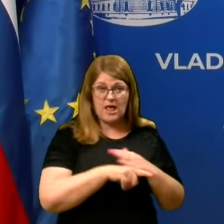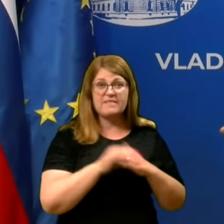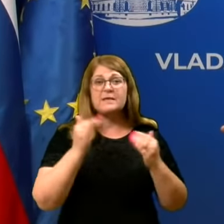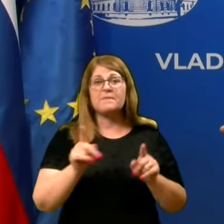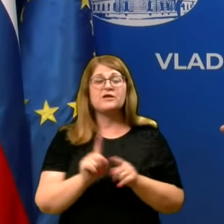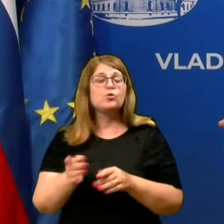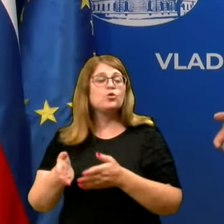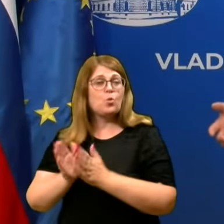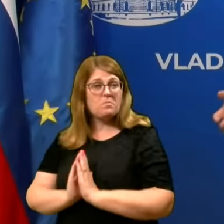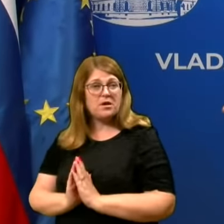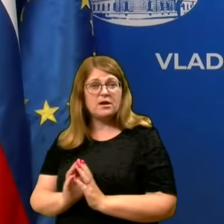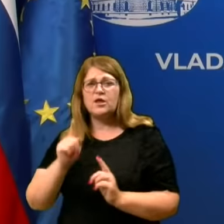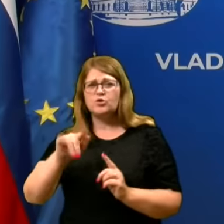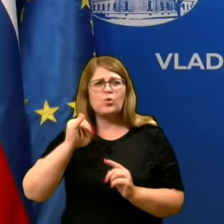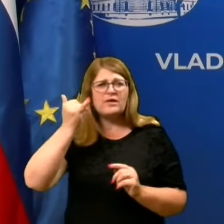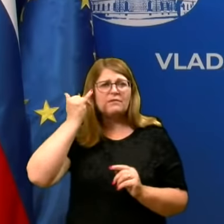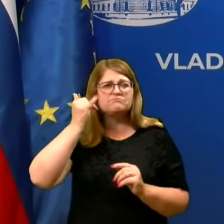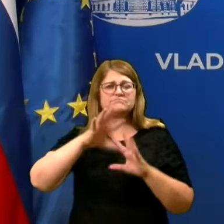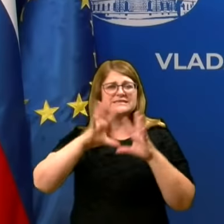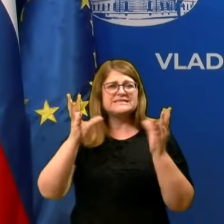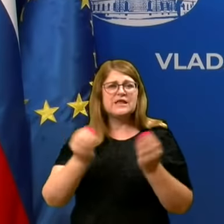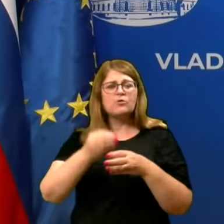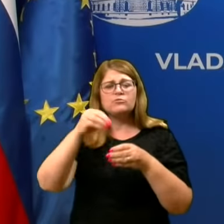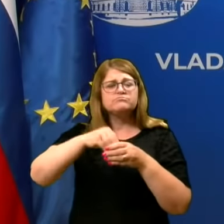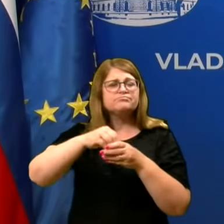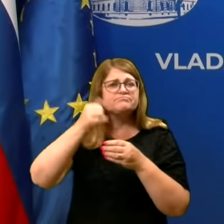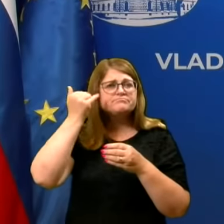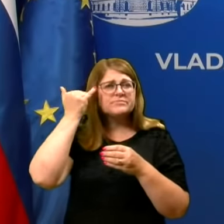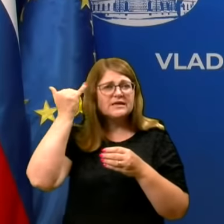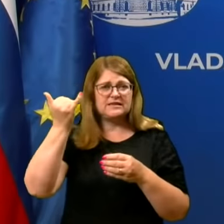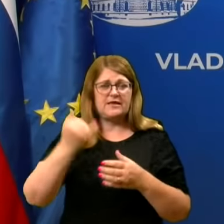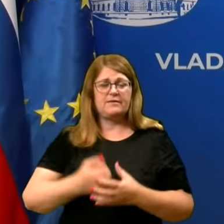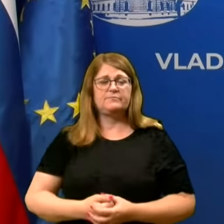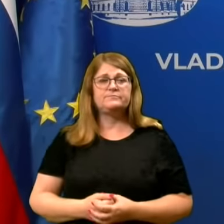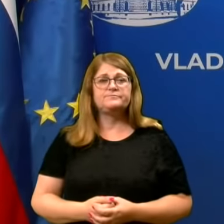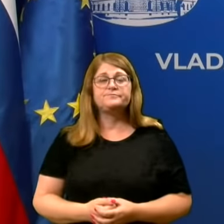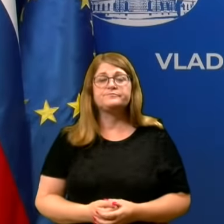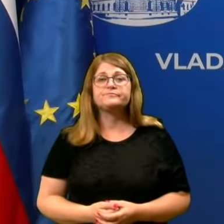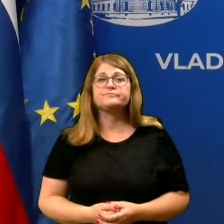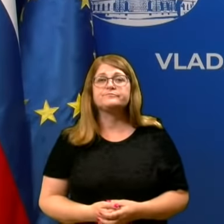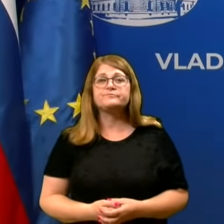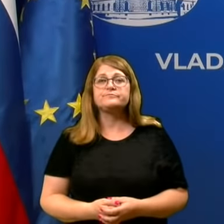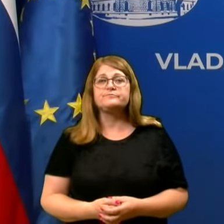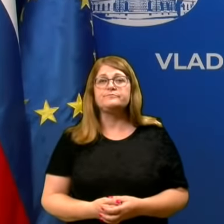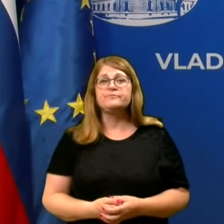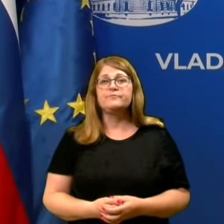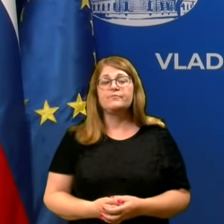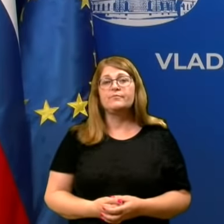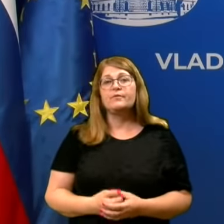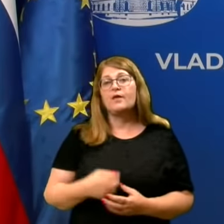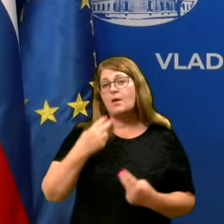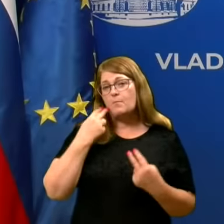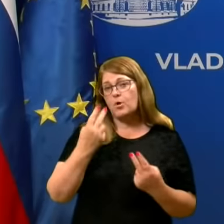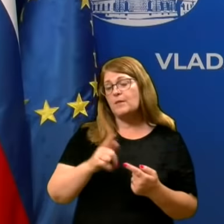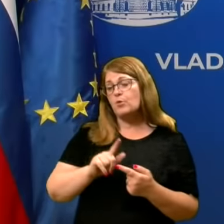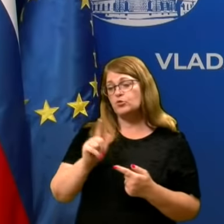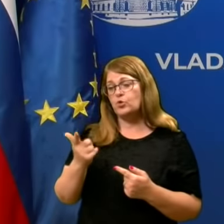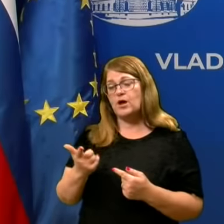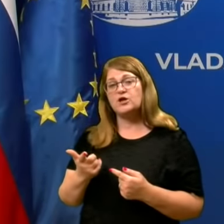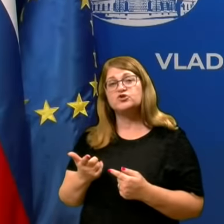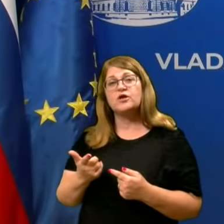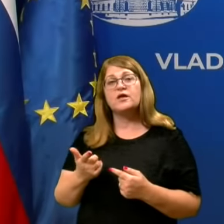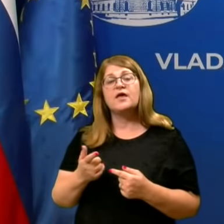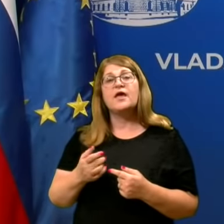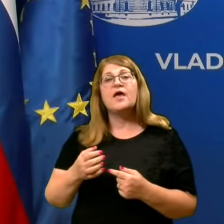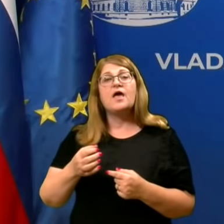je pravzaprav cela ideja vsega tega, kar je zadej. Zdaj, ko pa gremo gledati neko drugo zgodbo, potem pa tudi